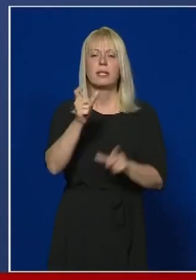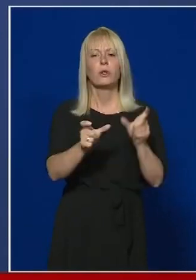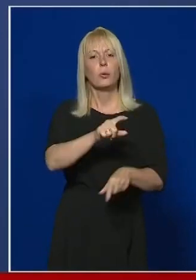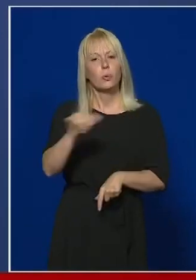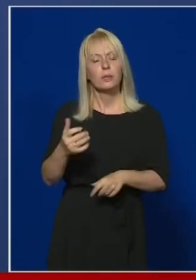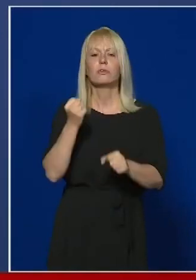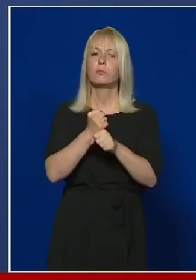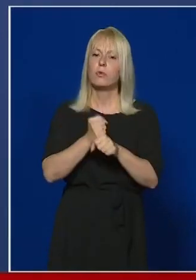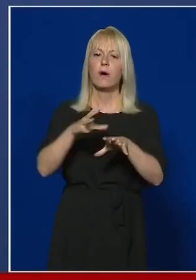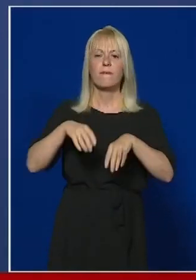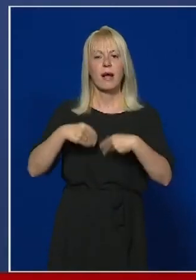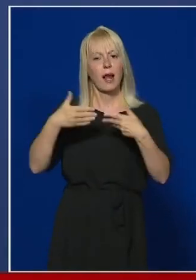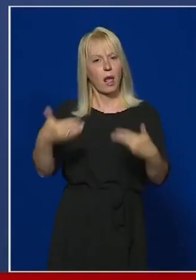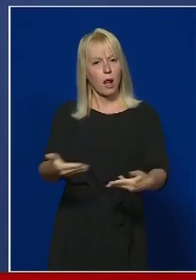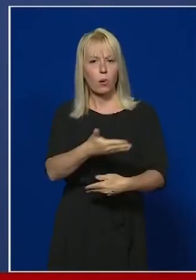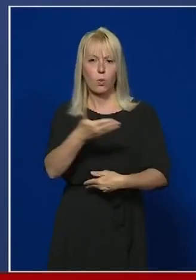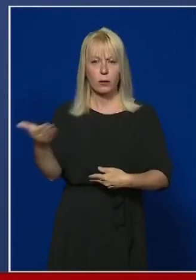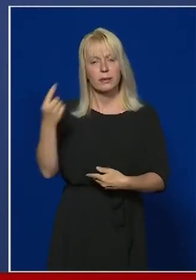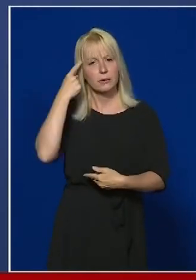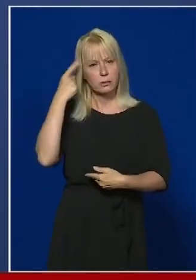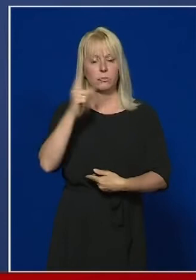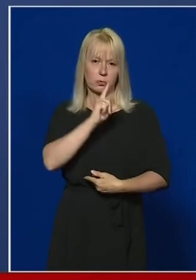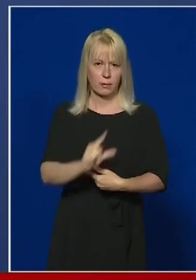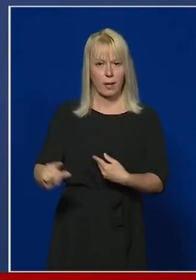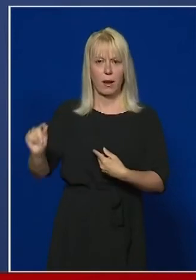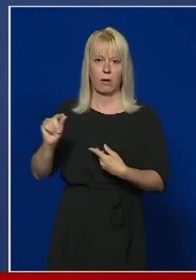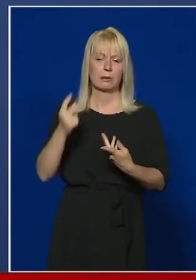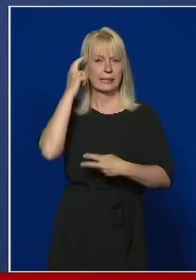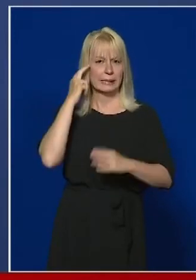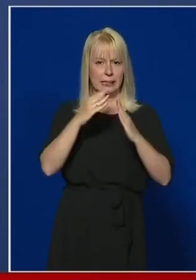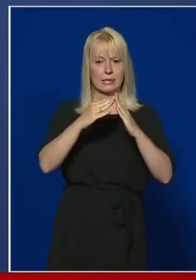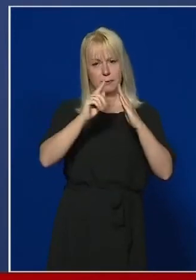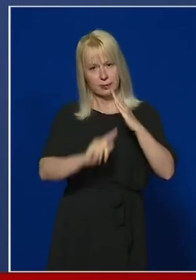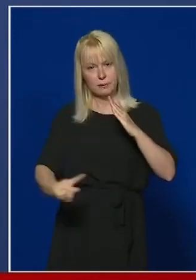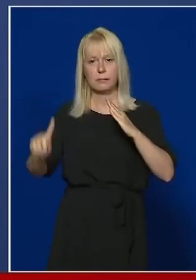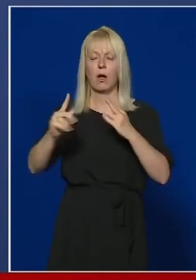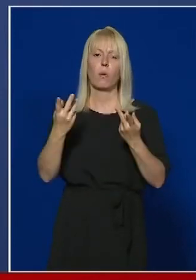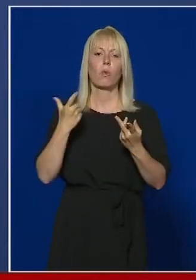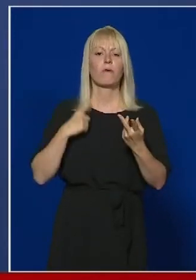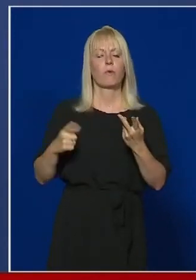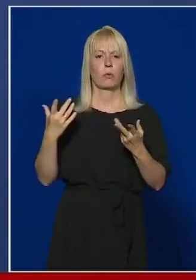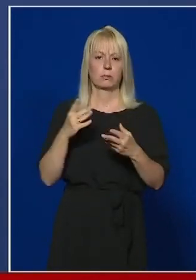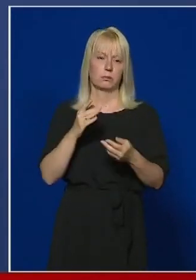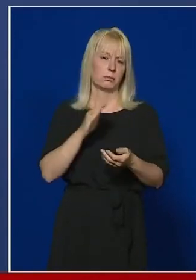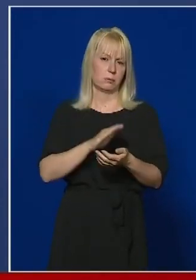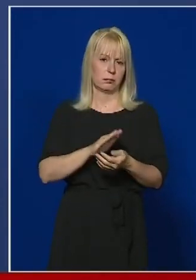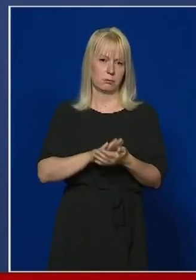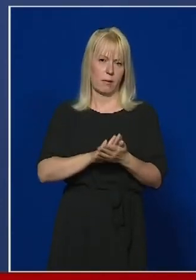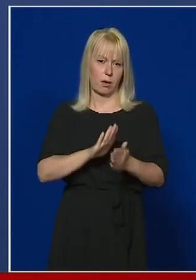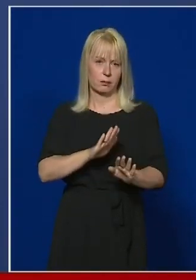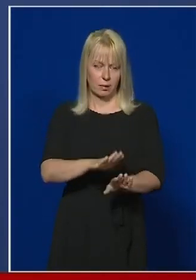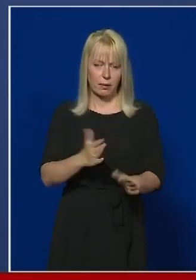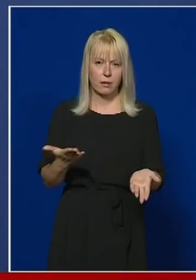munkavállalóként elhagyják azt az intézményt, ahol egyébként tartózkodnak ezeket